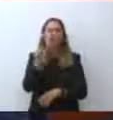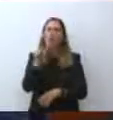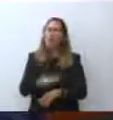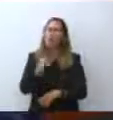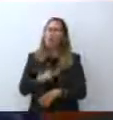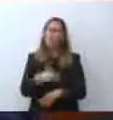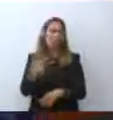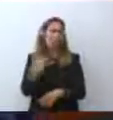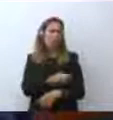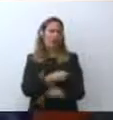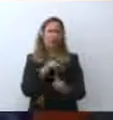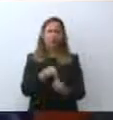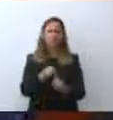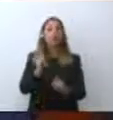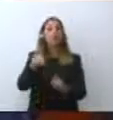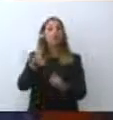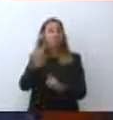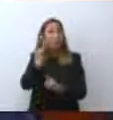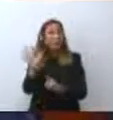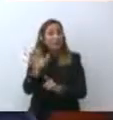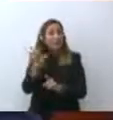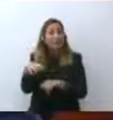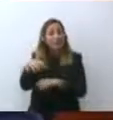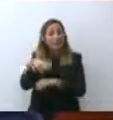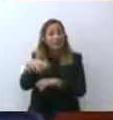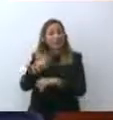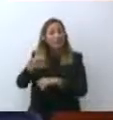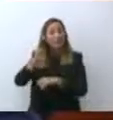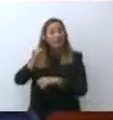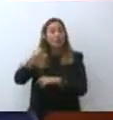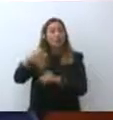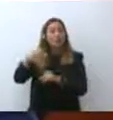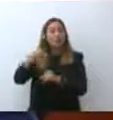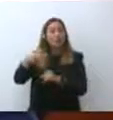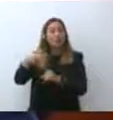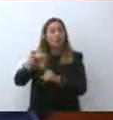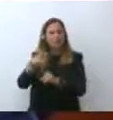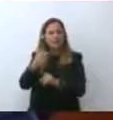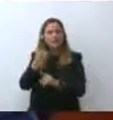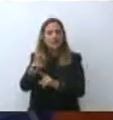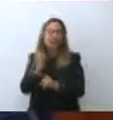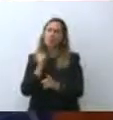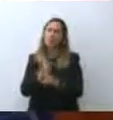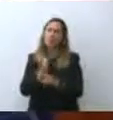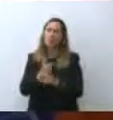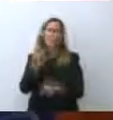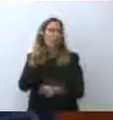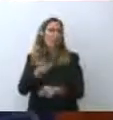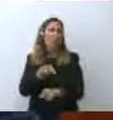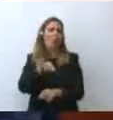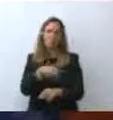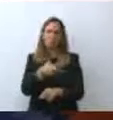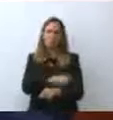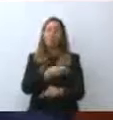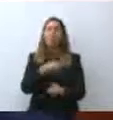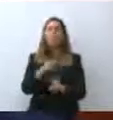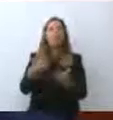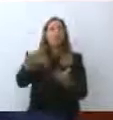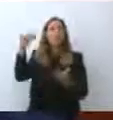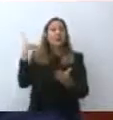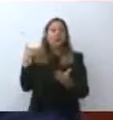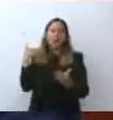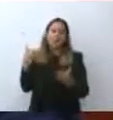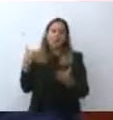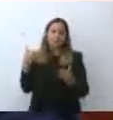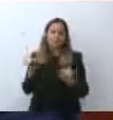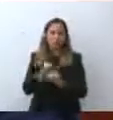ultimamente abbia detto sì all'obbligo vaccinale. Io le chiedo, una volta, attualmente non si può fare perché è giudicato un farmaco emergenziale, ma una volta che l'EMA,